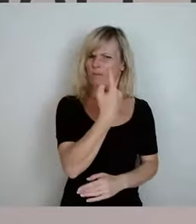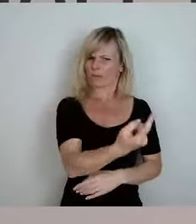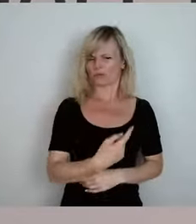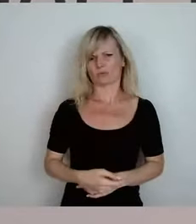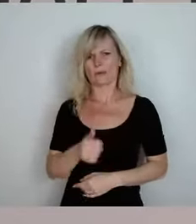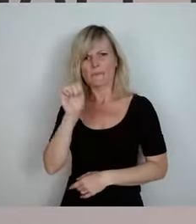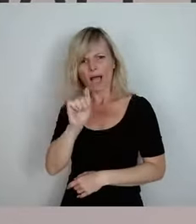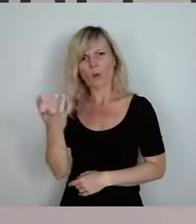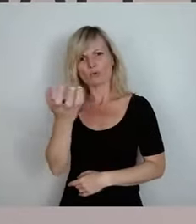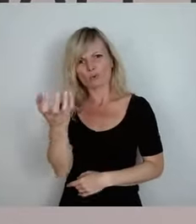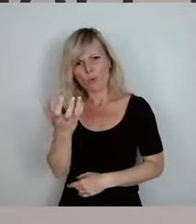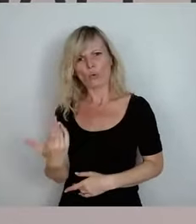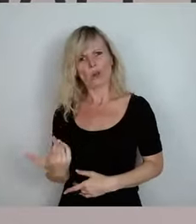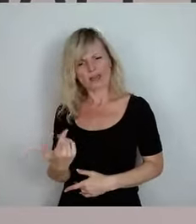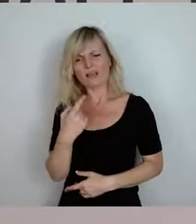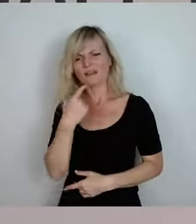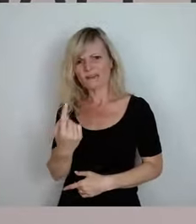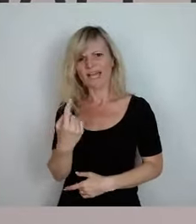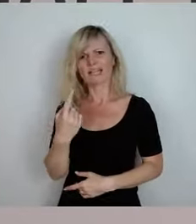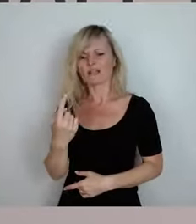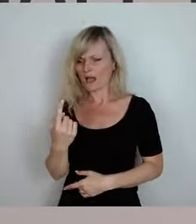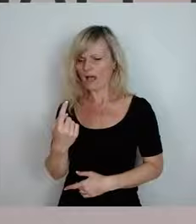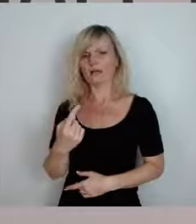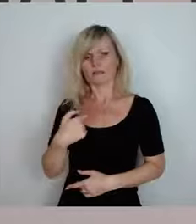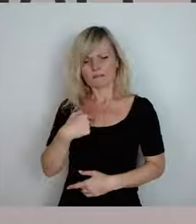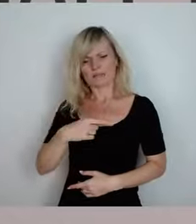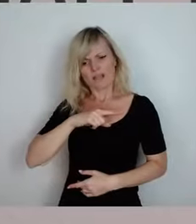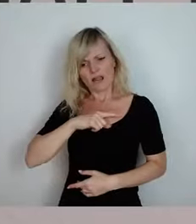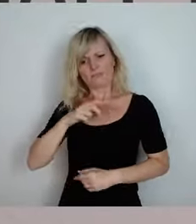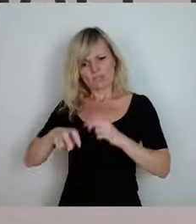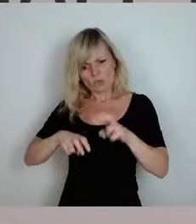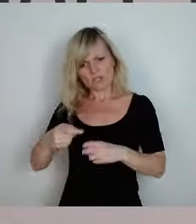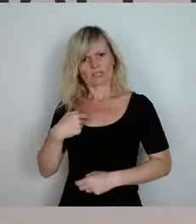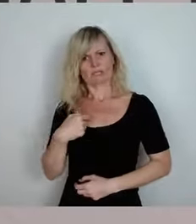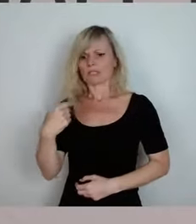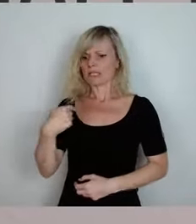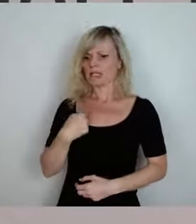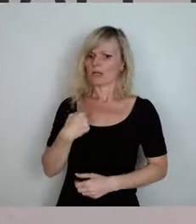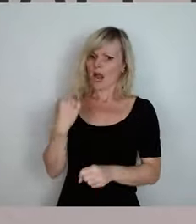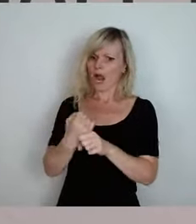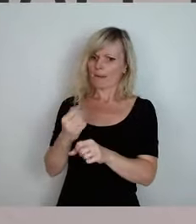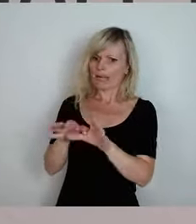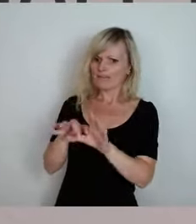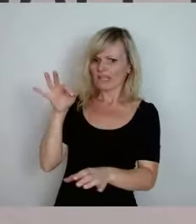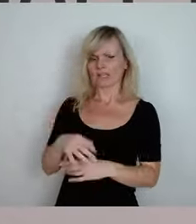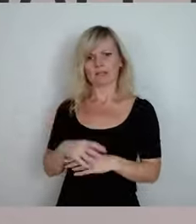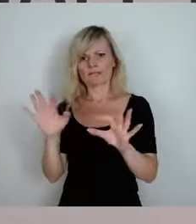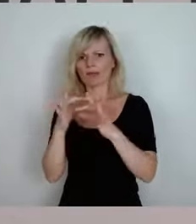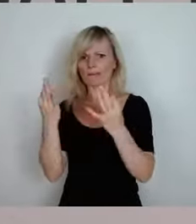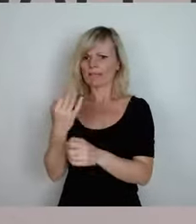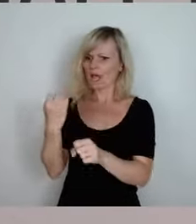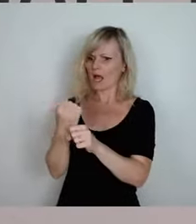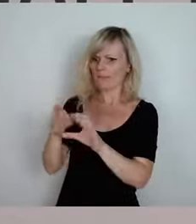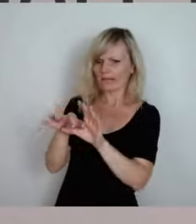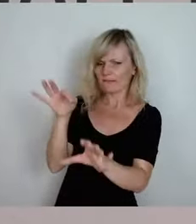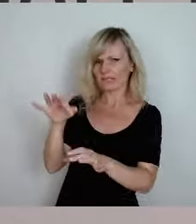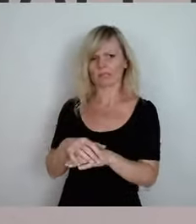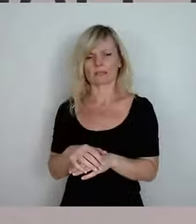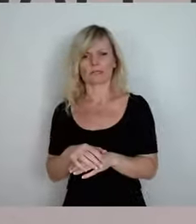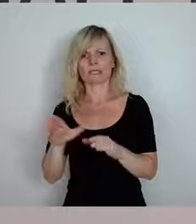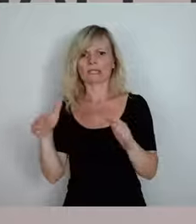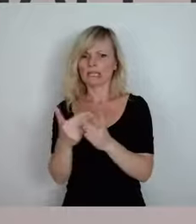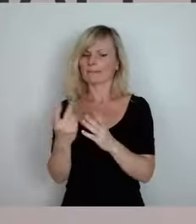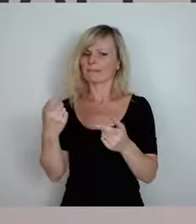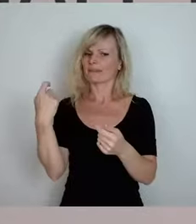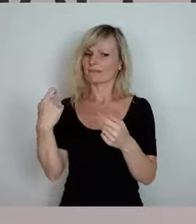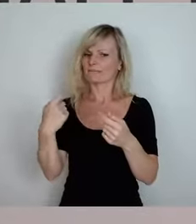jeder, was er einen unmittelbaren Nutzen davon hat. Er arbeitet dort, die Familie arbeitet dort, es gibt einen ordentlichen Gewerbesteuerertrag,